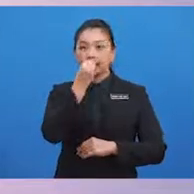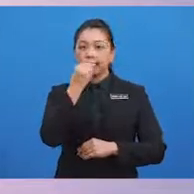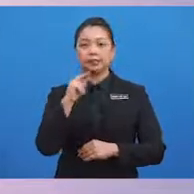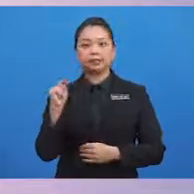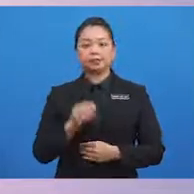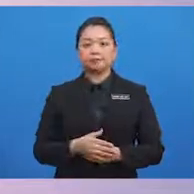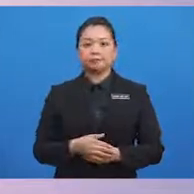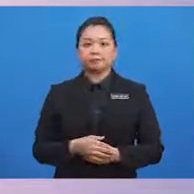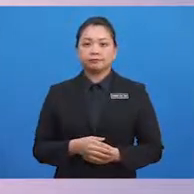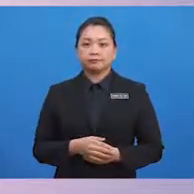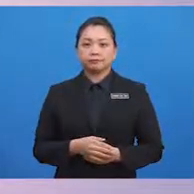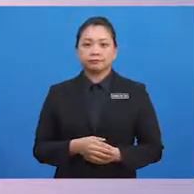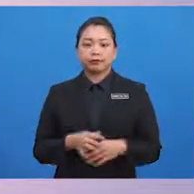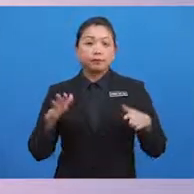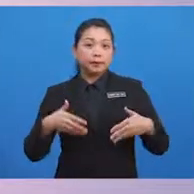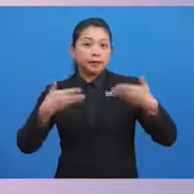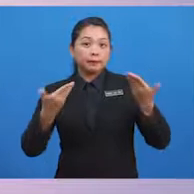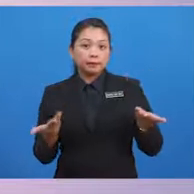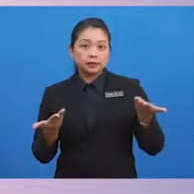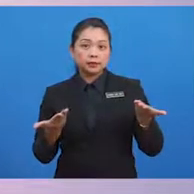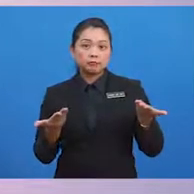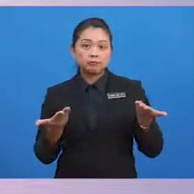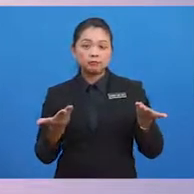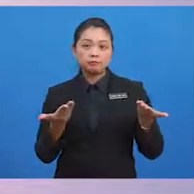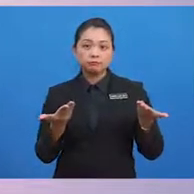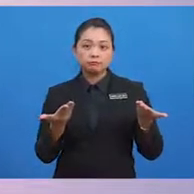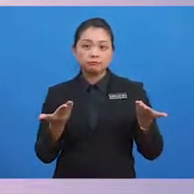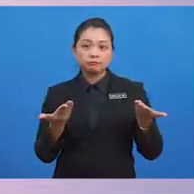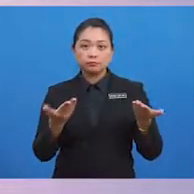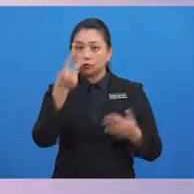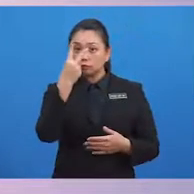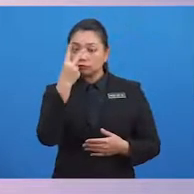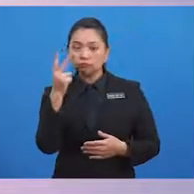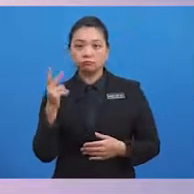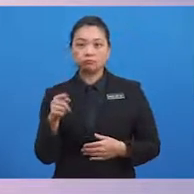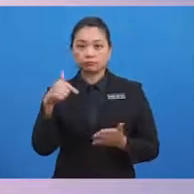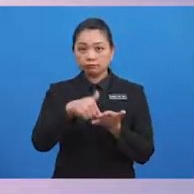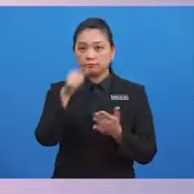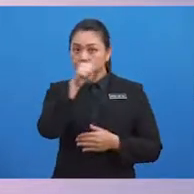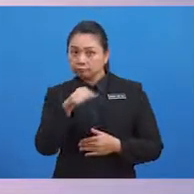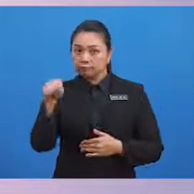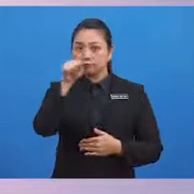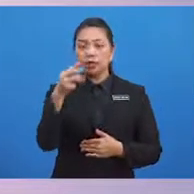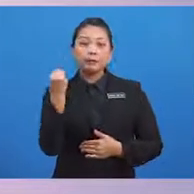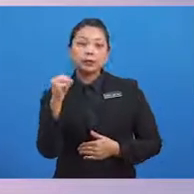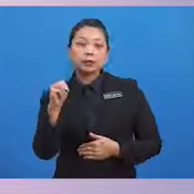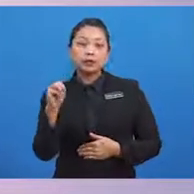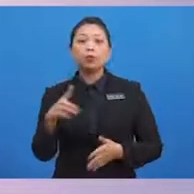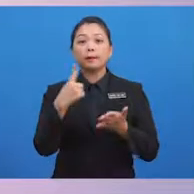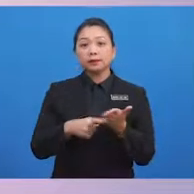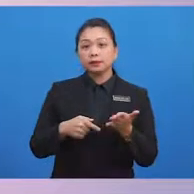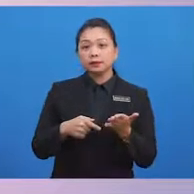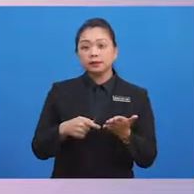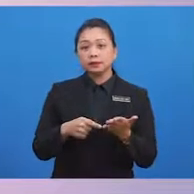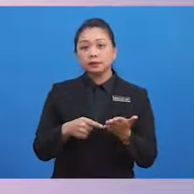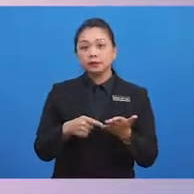Bagaimana pula dalam perlakuan ini? Mereka makan